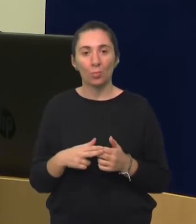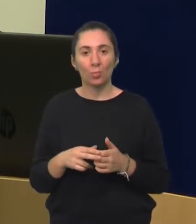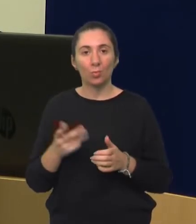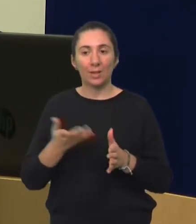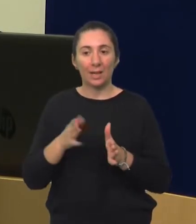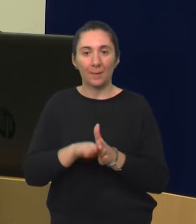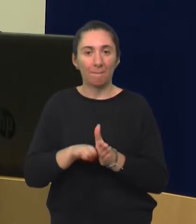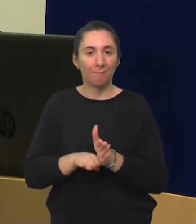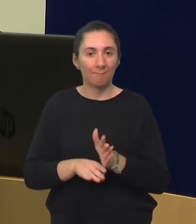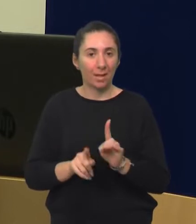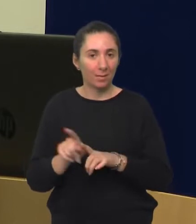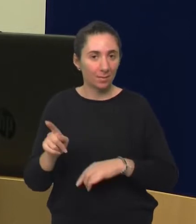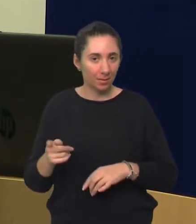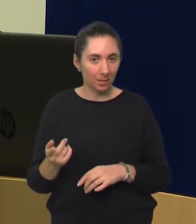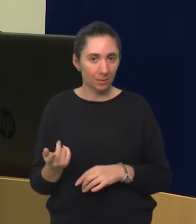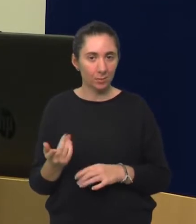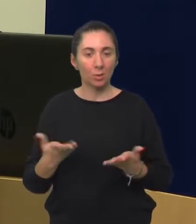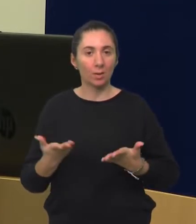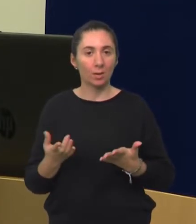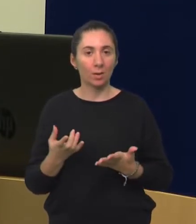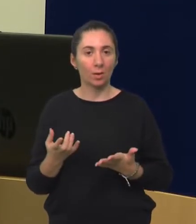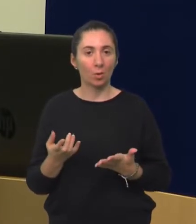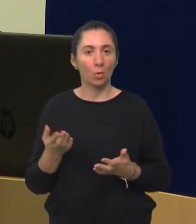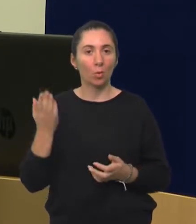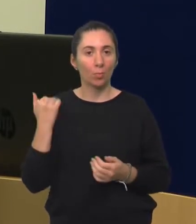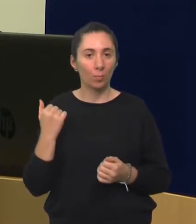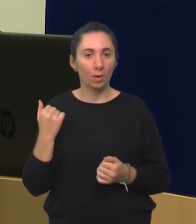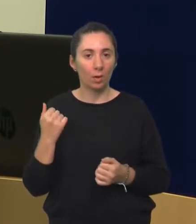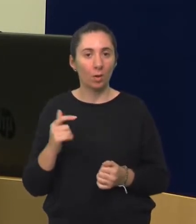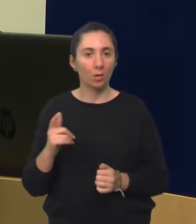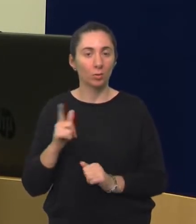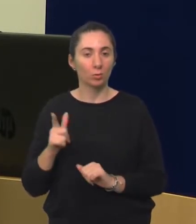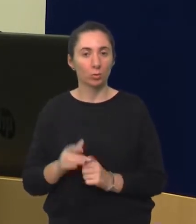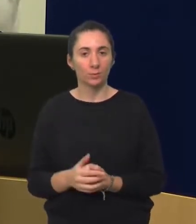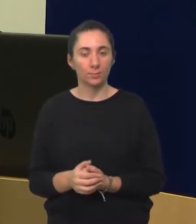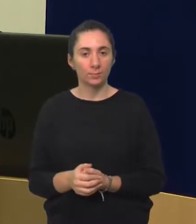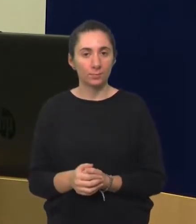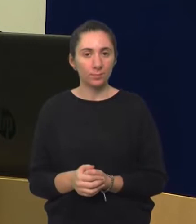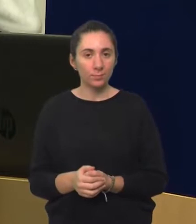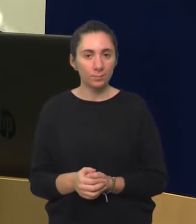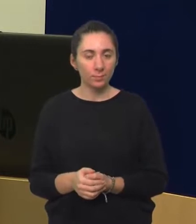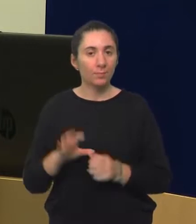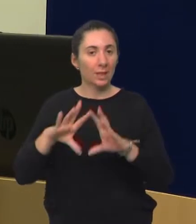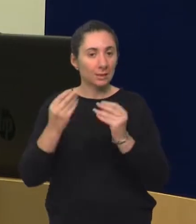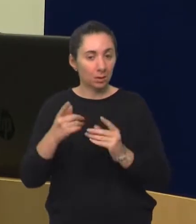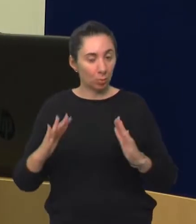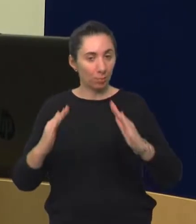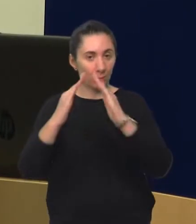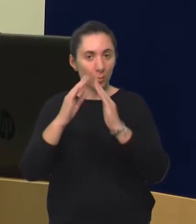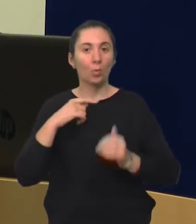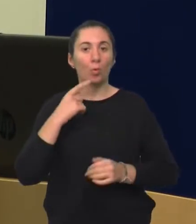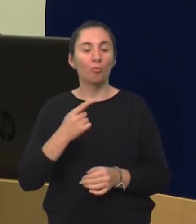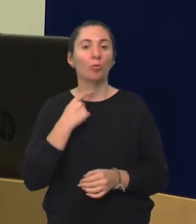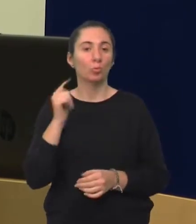manjkaviji nego što bi to inače bilo u odnosu na očekivano. I na kraju onda te cijele piramide dolazi